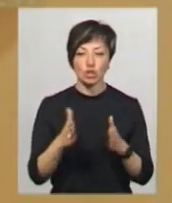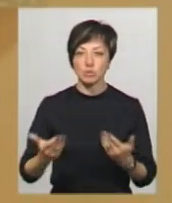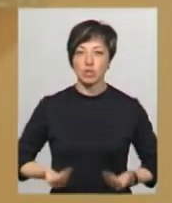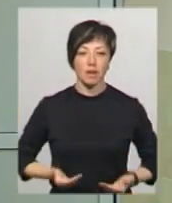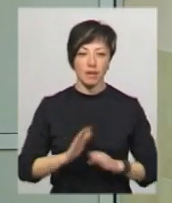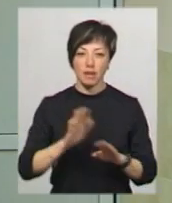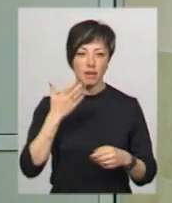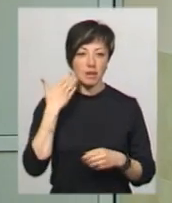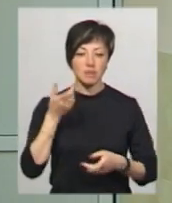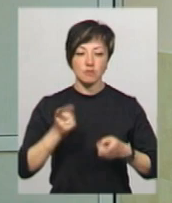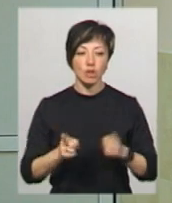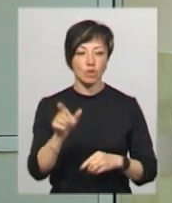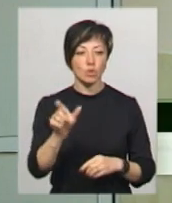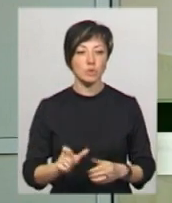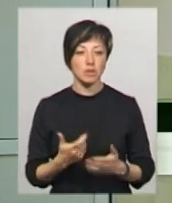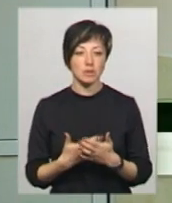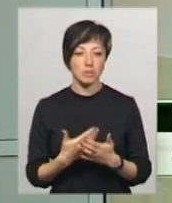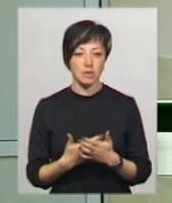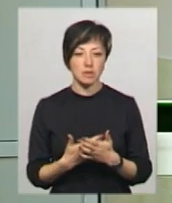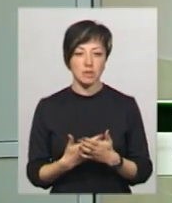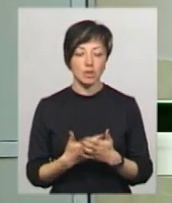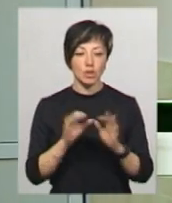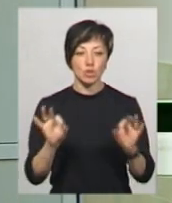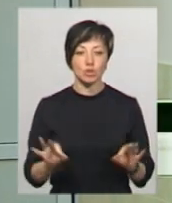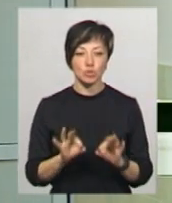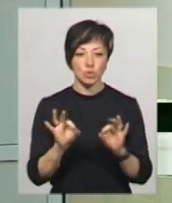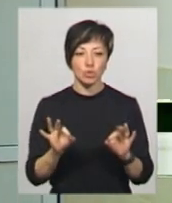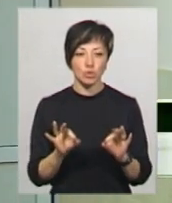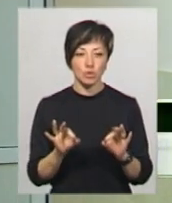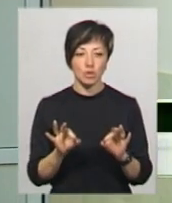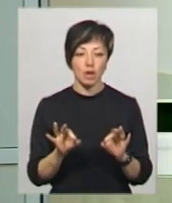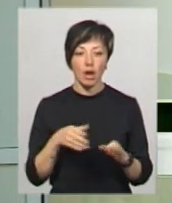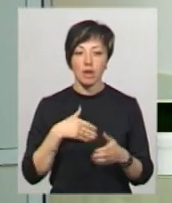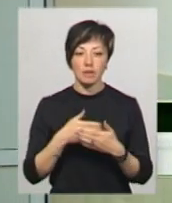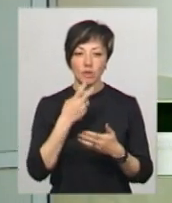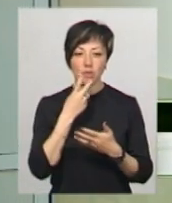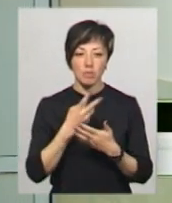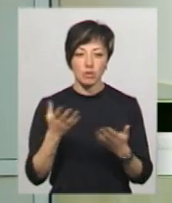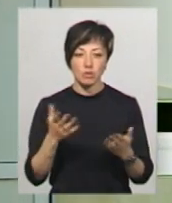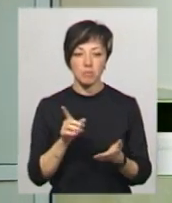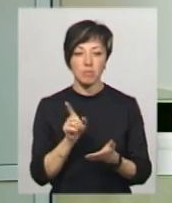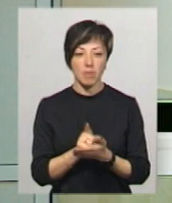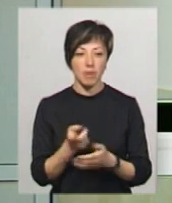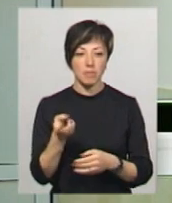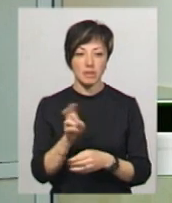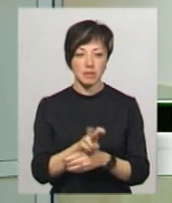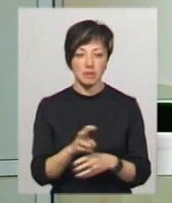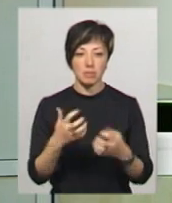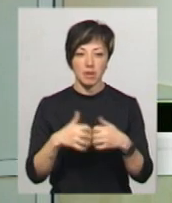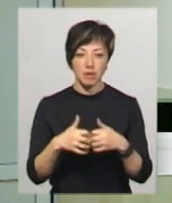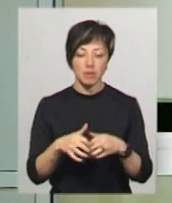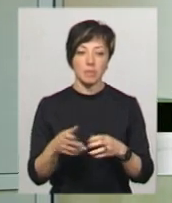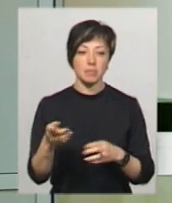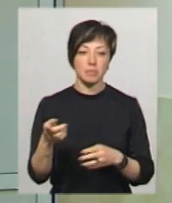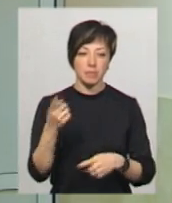нелегкий. Звичайно, людина, яка нічого активного не бачила, вона має прийти ліхти на апарат, який буде